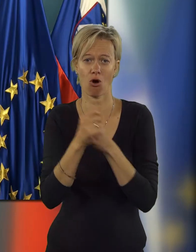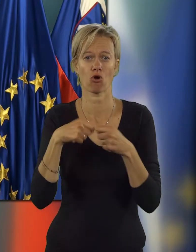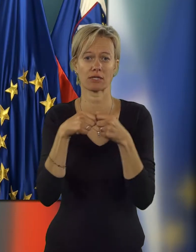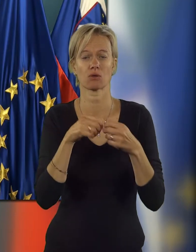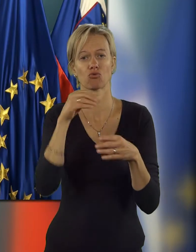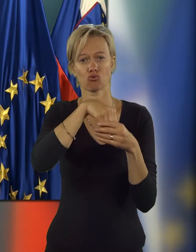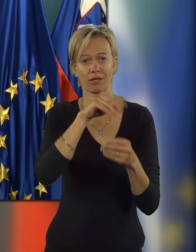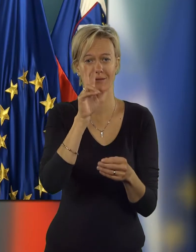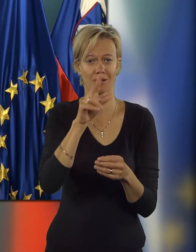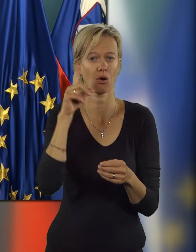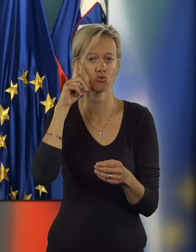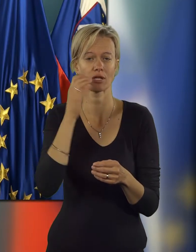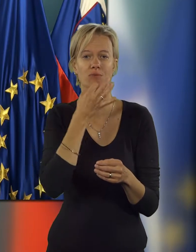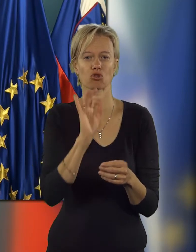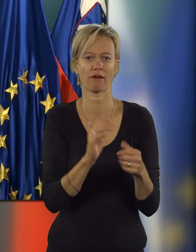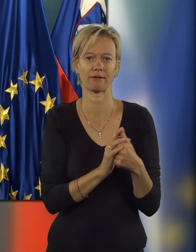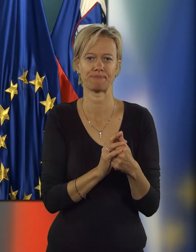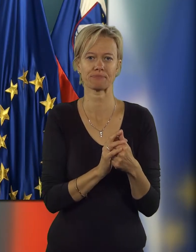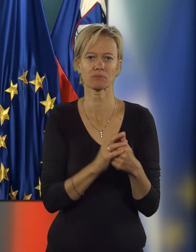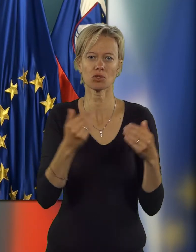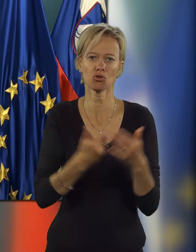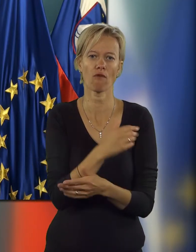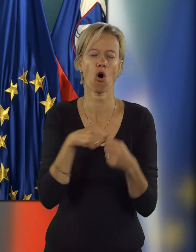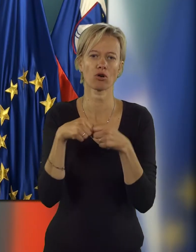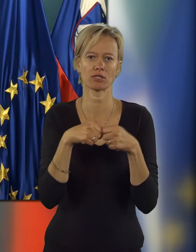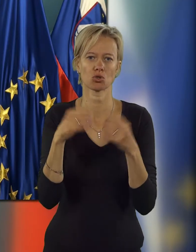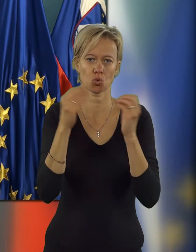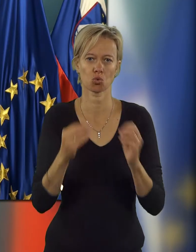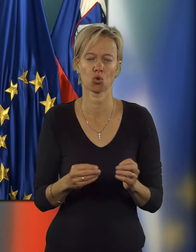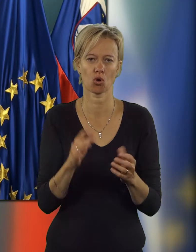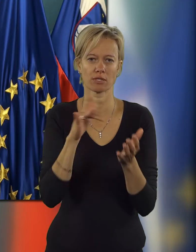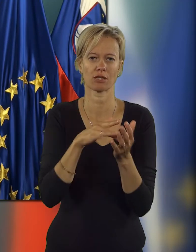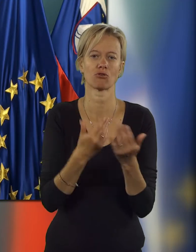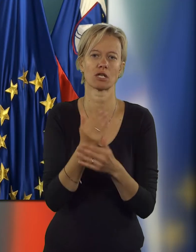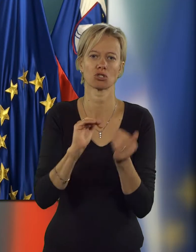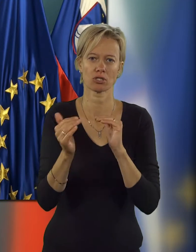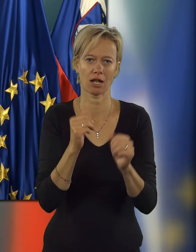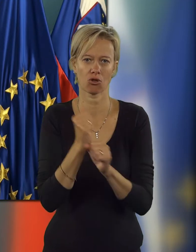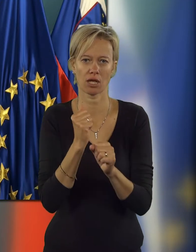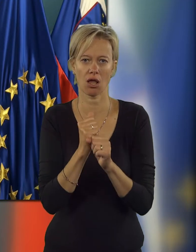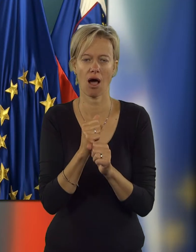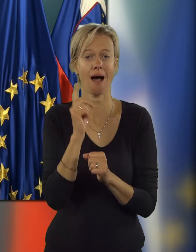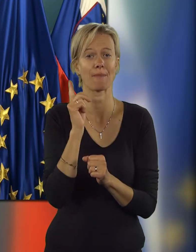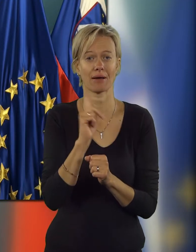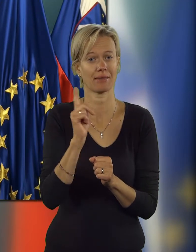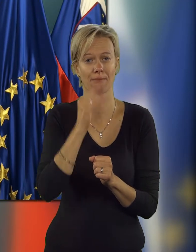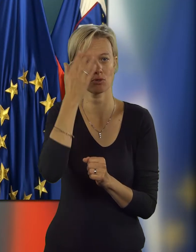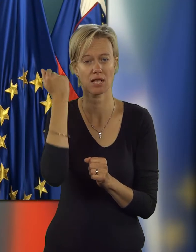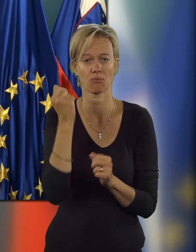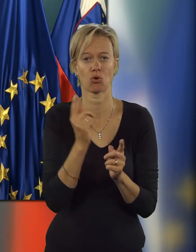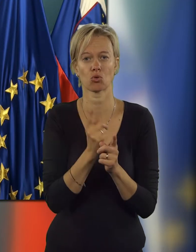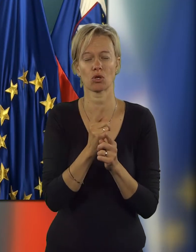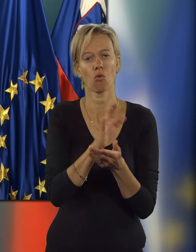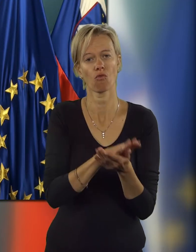reorganizacije vključuje tri ključne izboljšave. Novo organizacijsko strukturo centrov za socialno delo, ampak ne